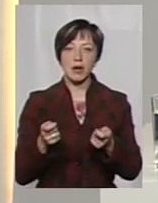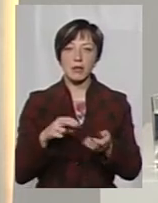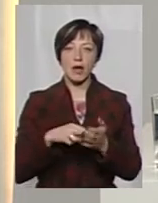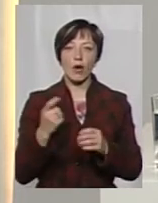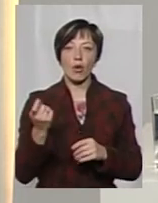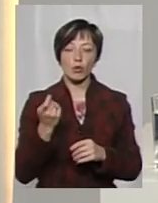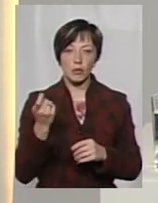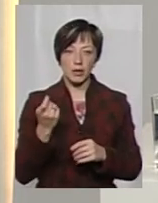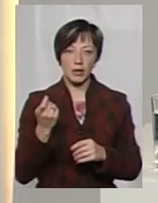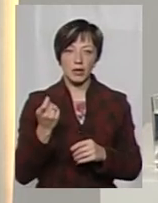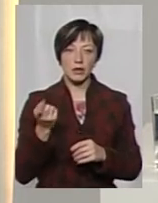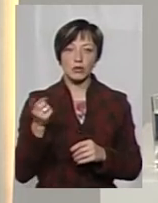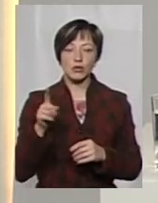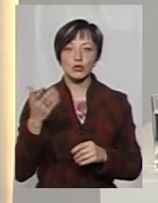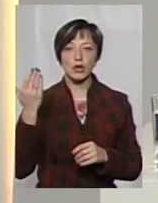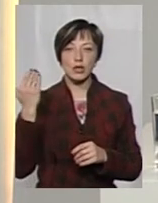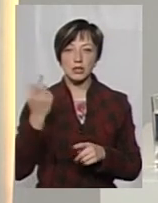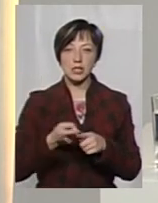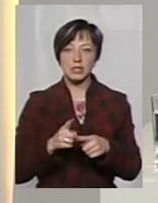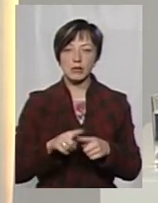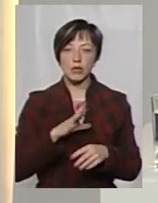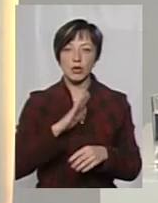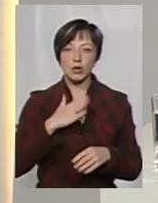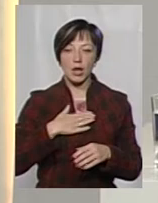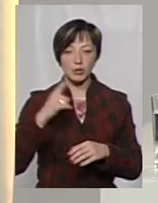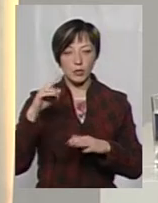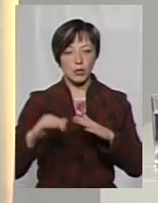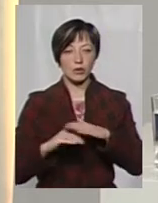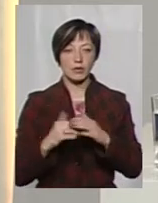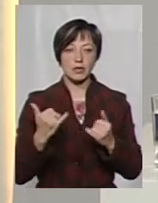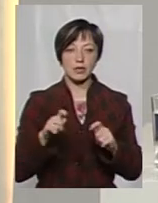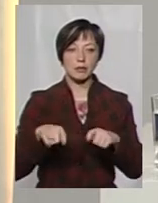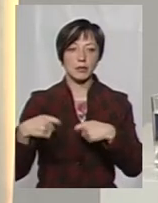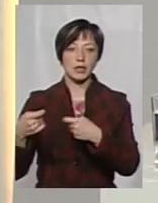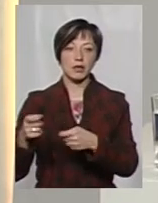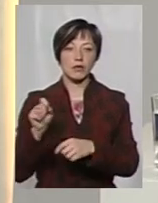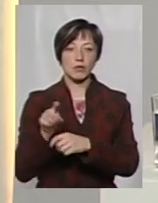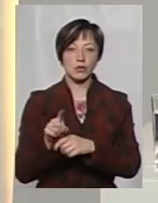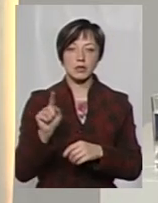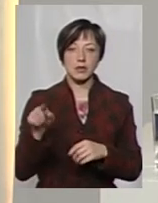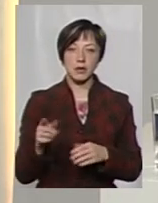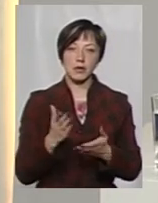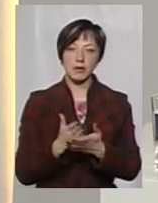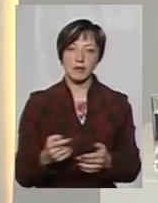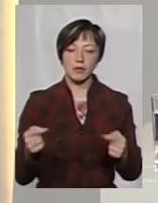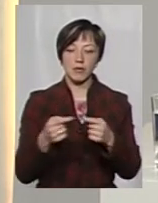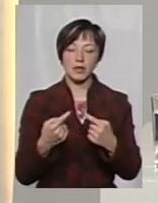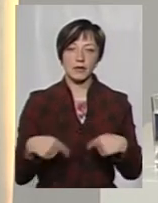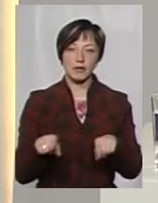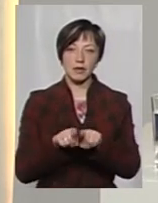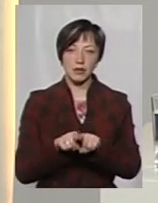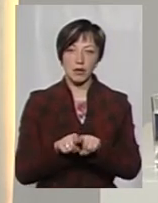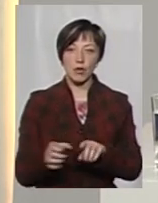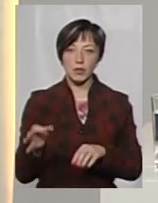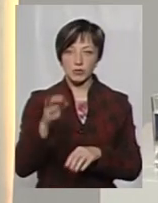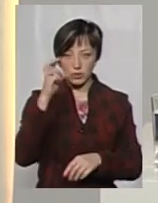економіки, тому що раніше це було наше підпорядкування, зараз ми передали функції, і там є відповідний відділ. Тобто в